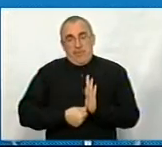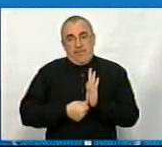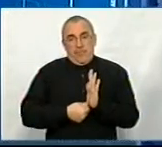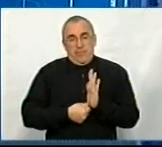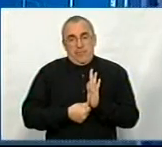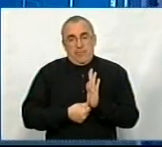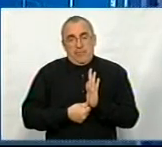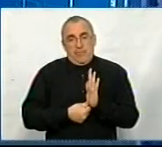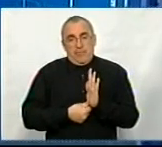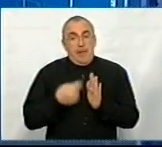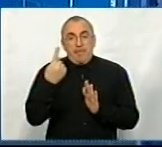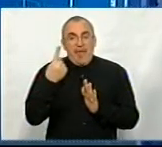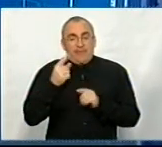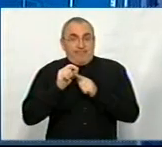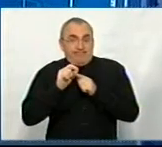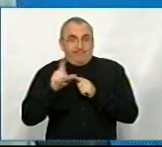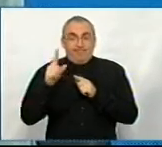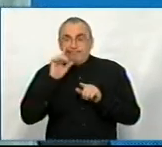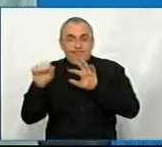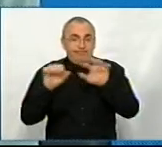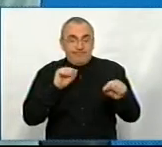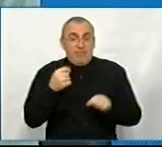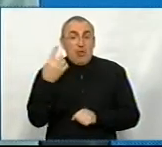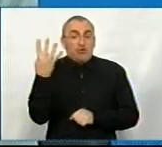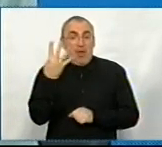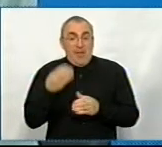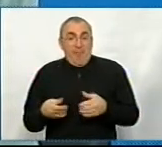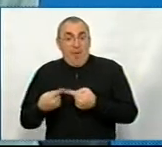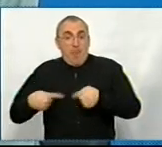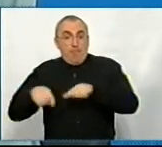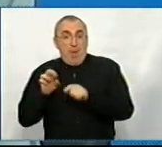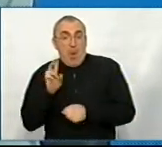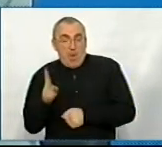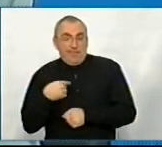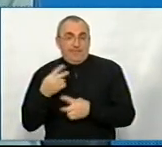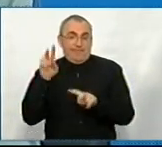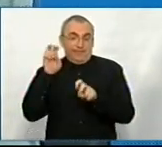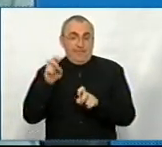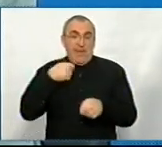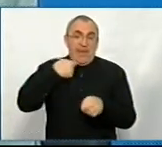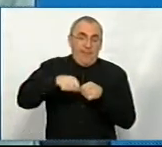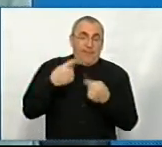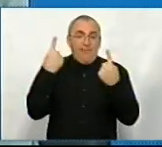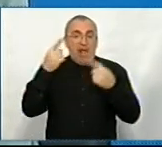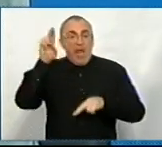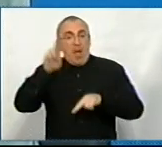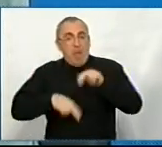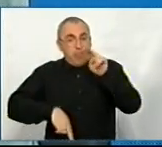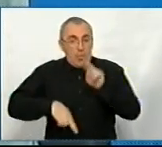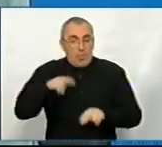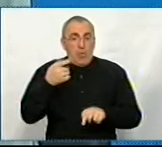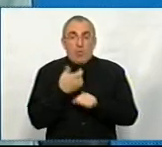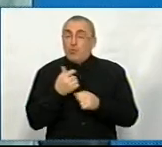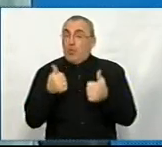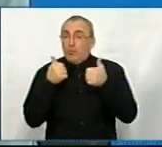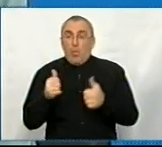ластівки, так? Перші ластівки, так. Ну, і наш четвертий блок, я його собі так назвала, інвестиції, велике будівництво. І дуже